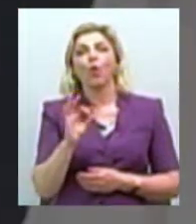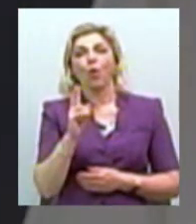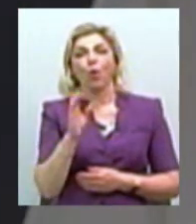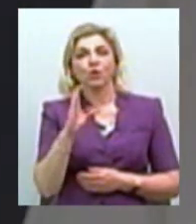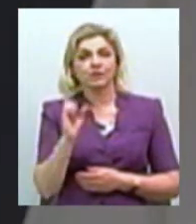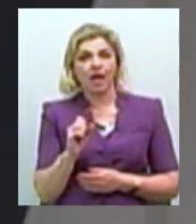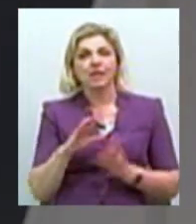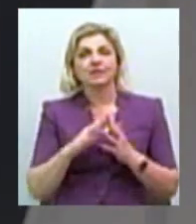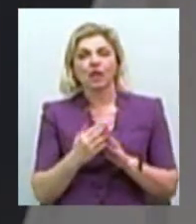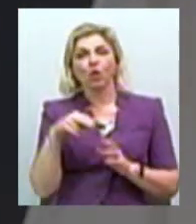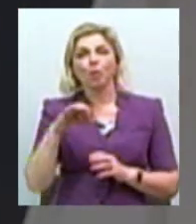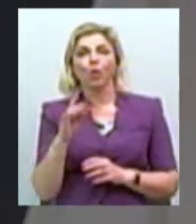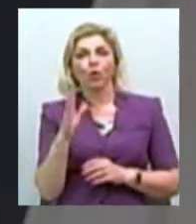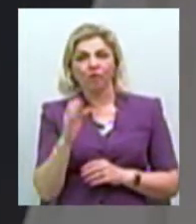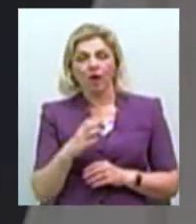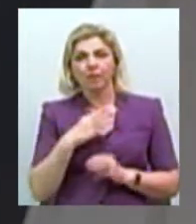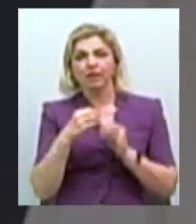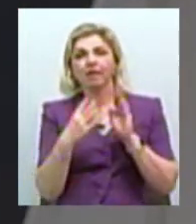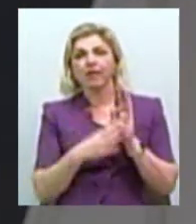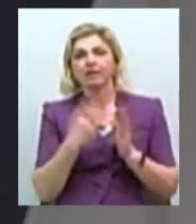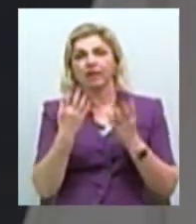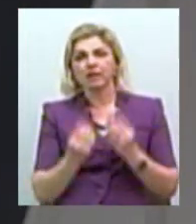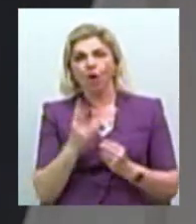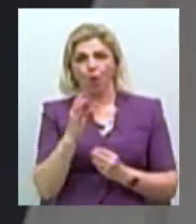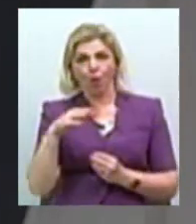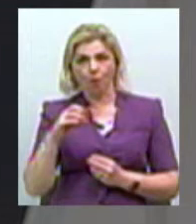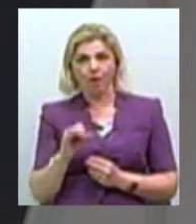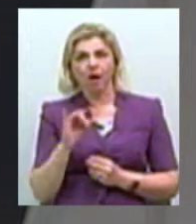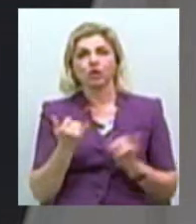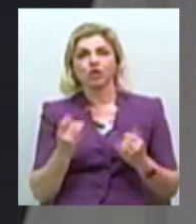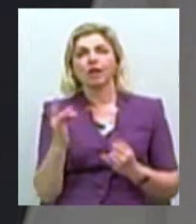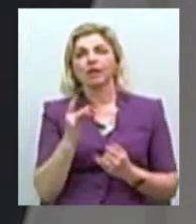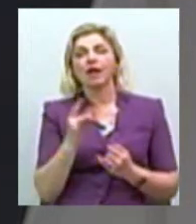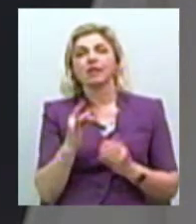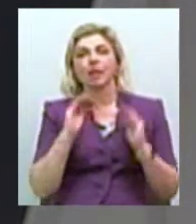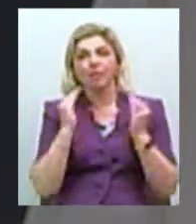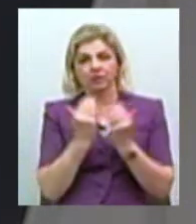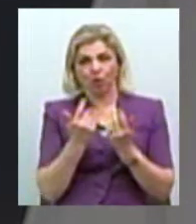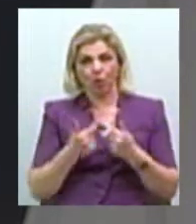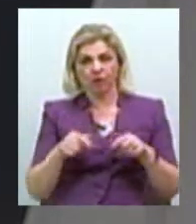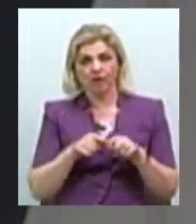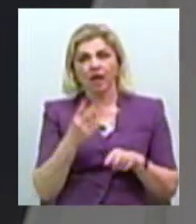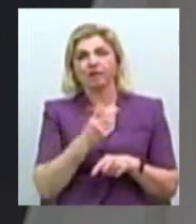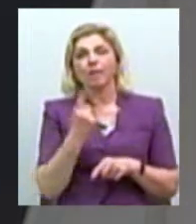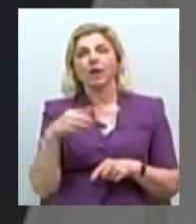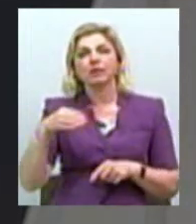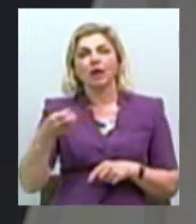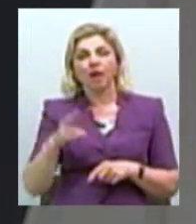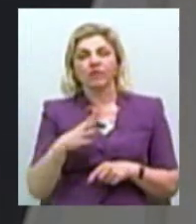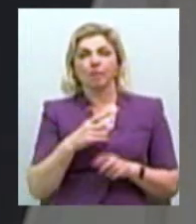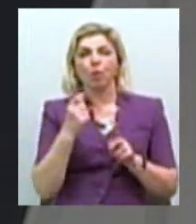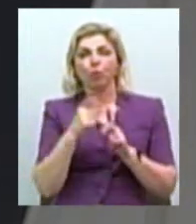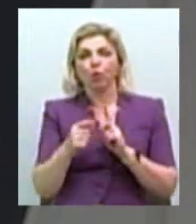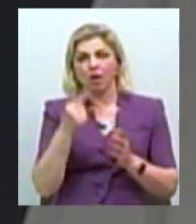Олександр провів 11 діб у комі і 17-й день знаходиться у реанімаційному відділенні. 21 травня хлопцю куля